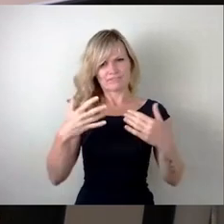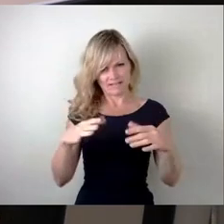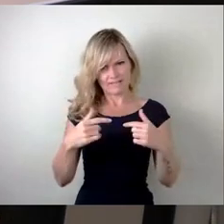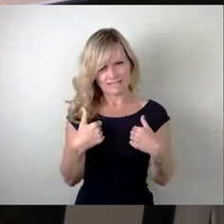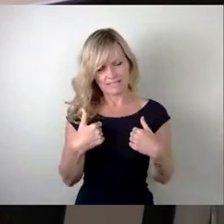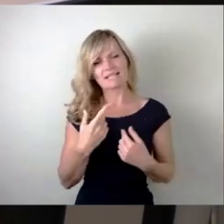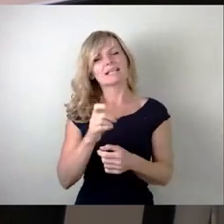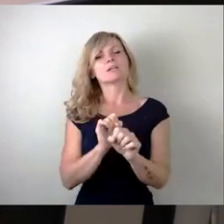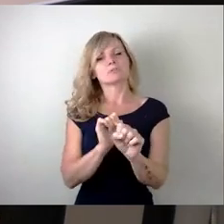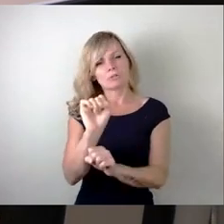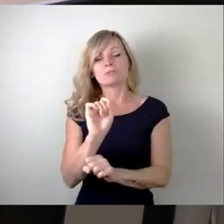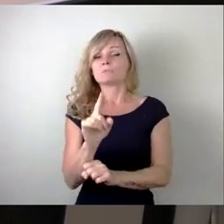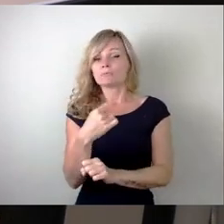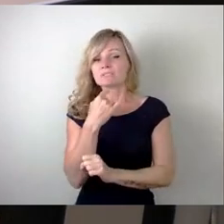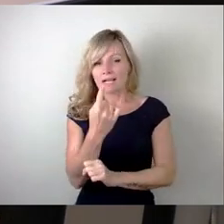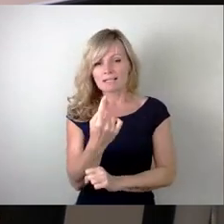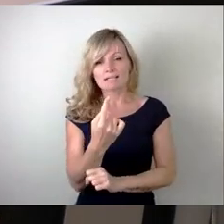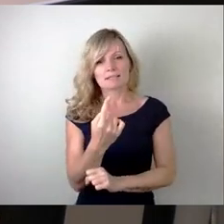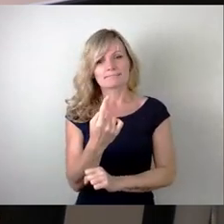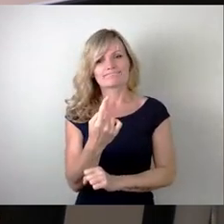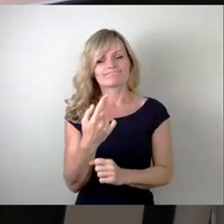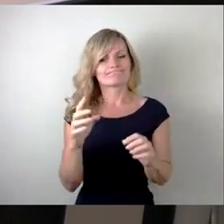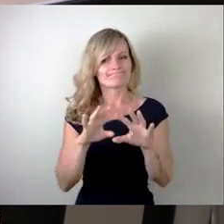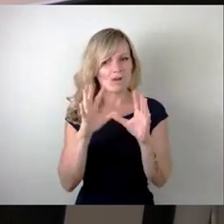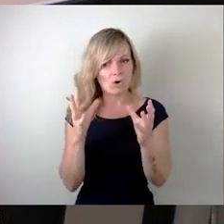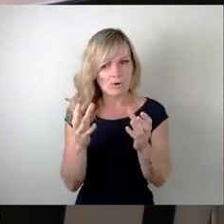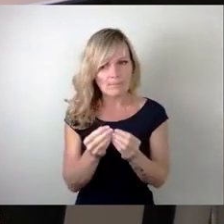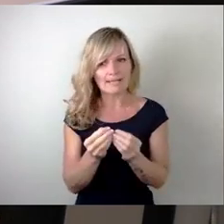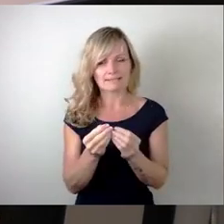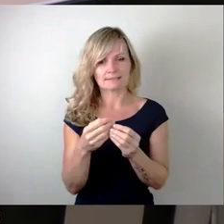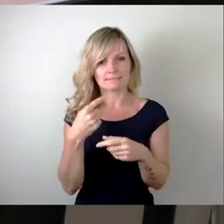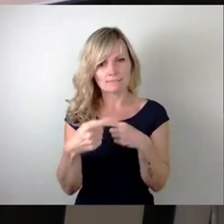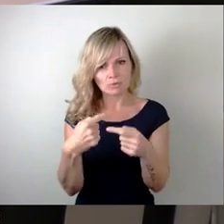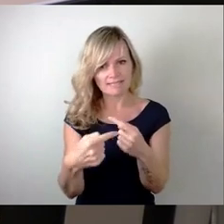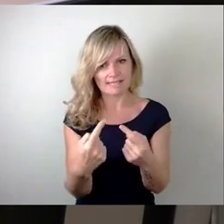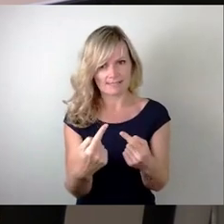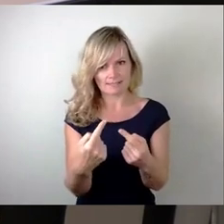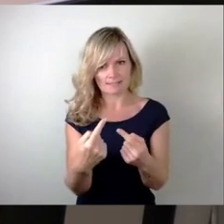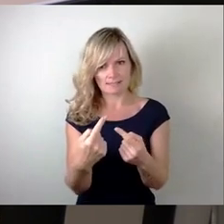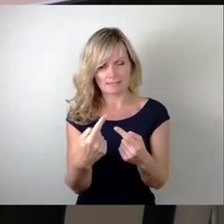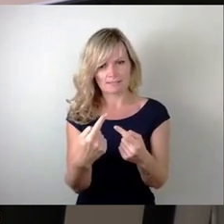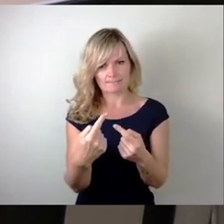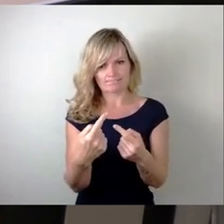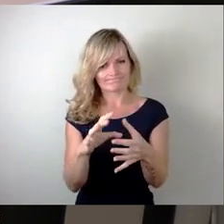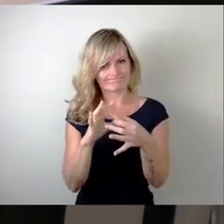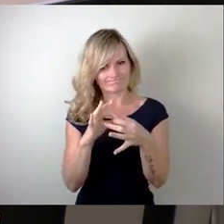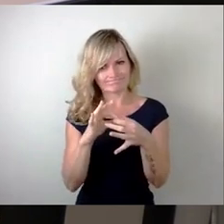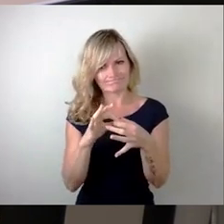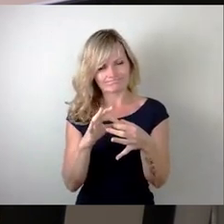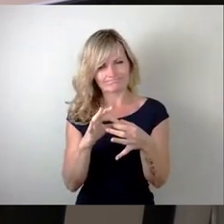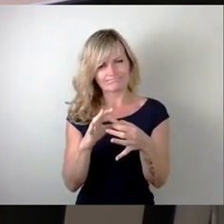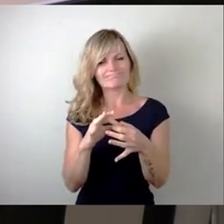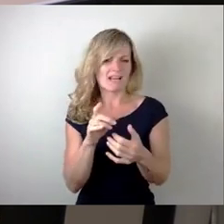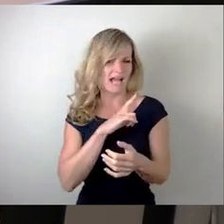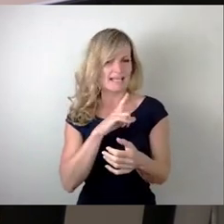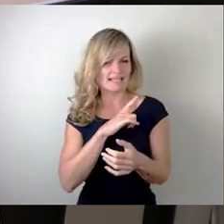doch zu sagen, dieser komplette Prozess ist vom Geist einer interfraktionellen